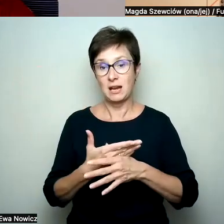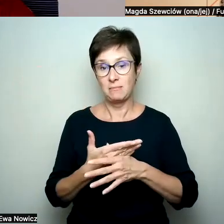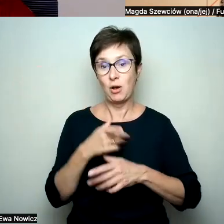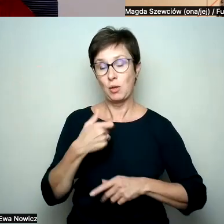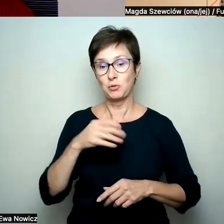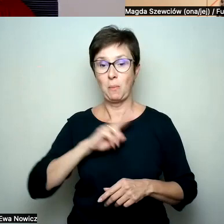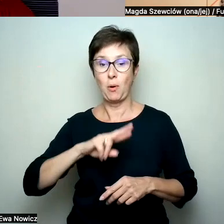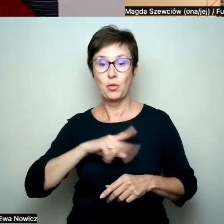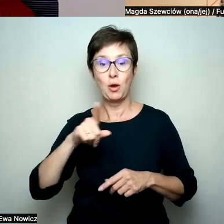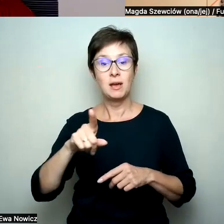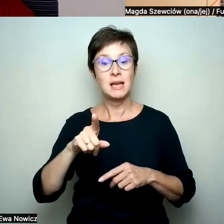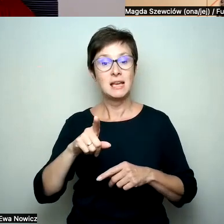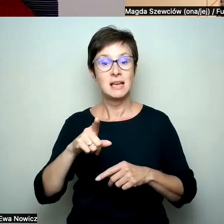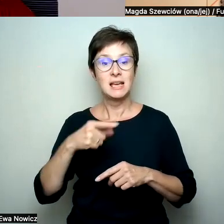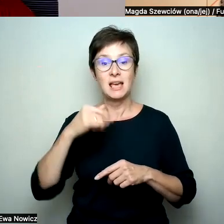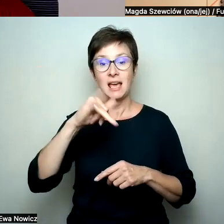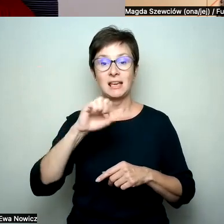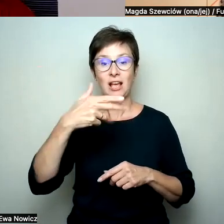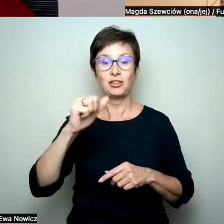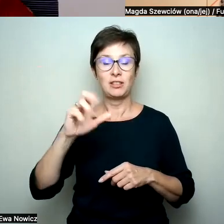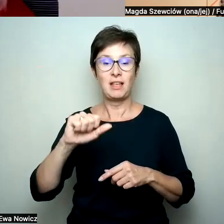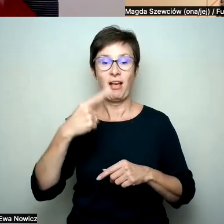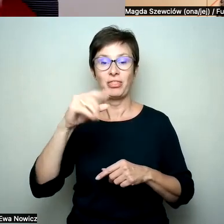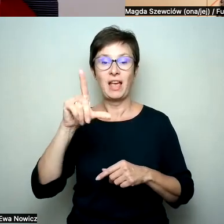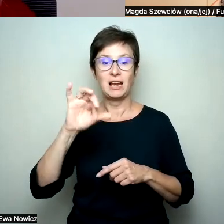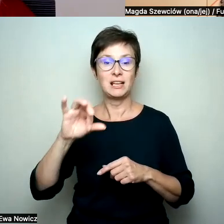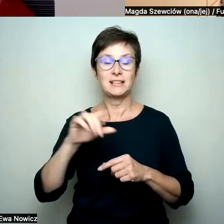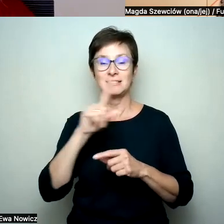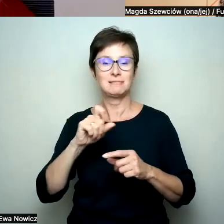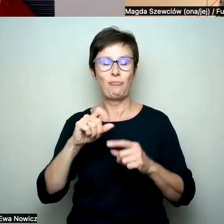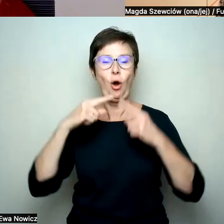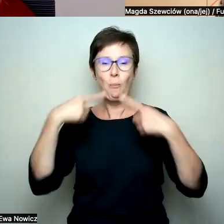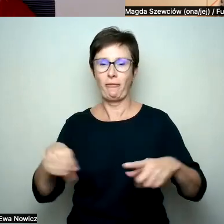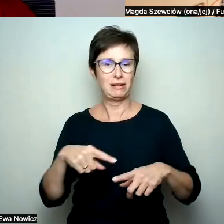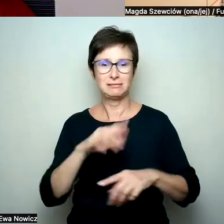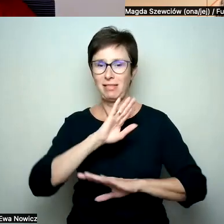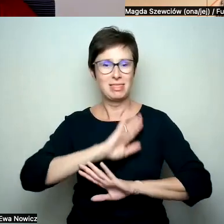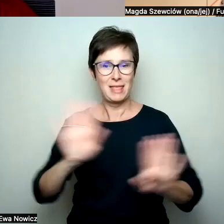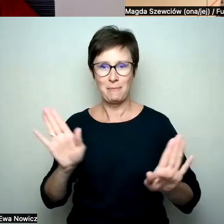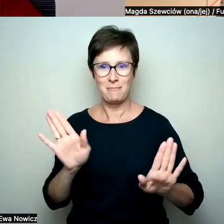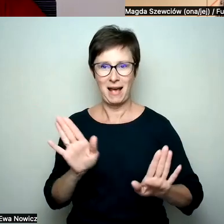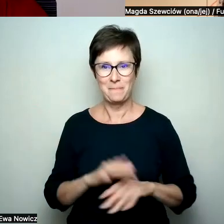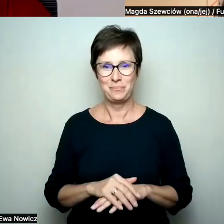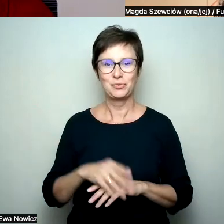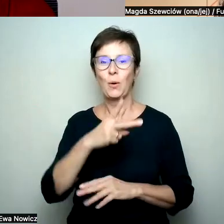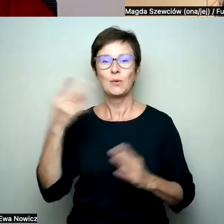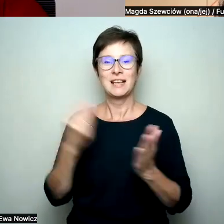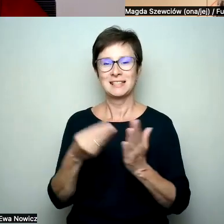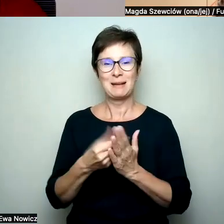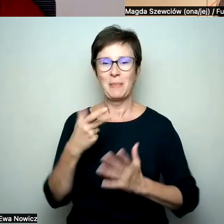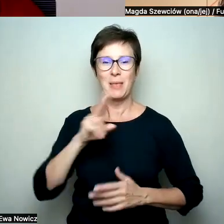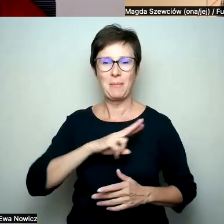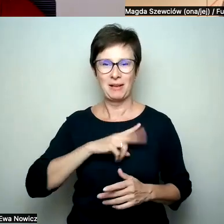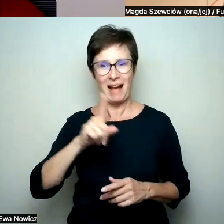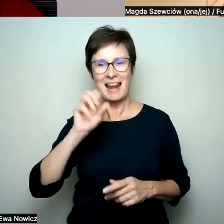to sformułowanie, że Janina Daily spółka z żadną odpowiedzialnością. Urzędowi skarbowemu się nie podoba, ale tak.